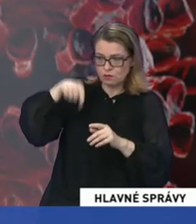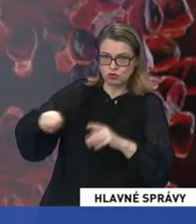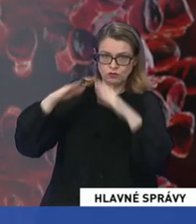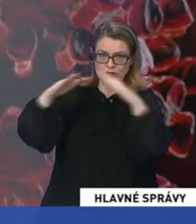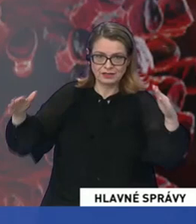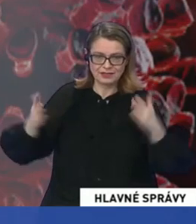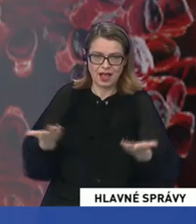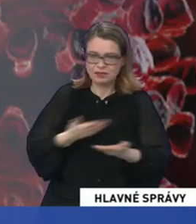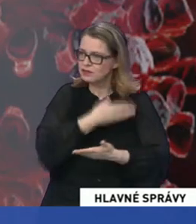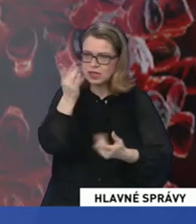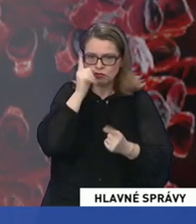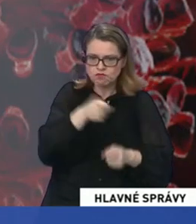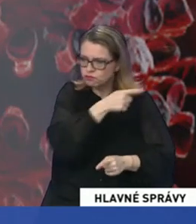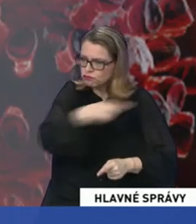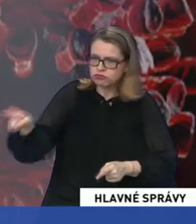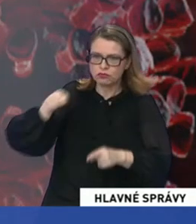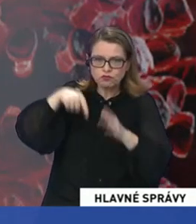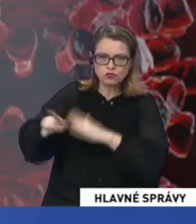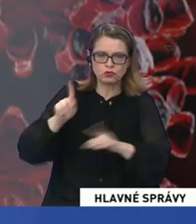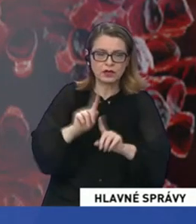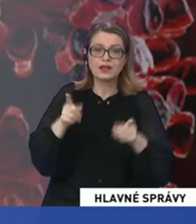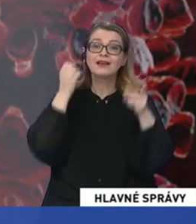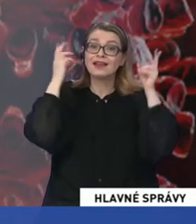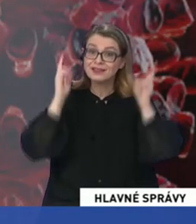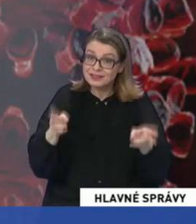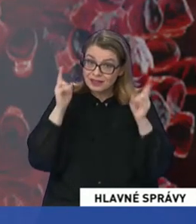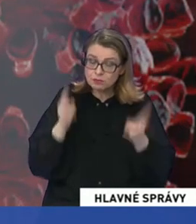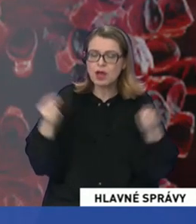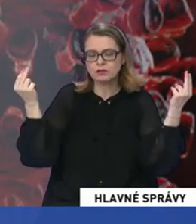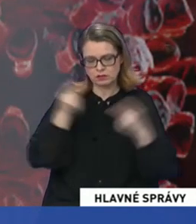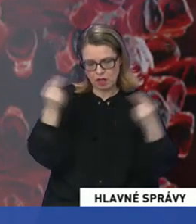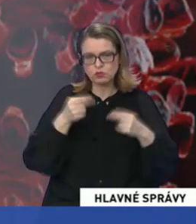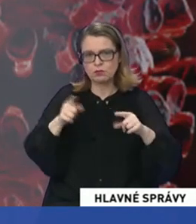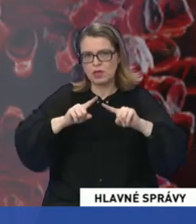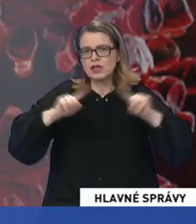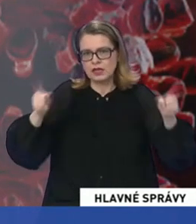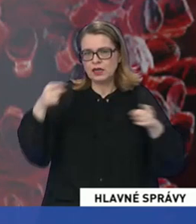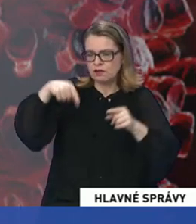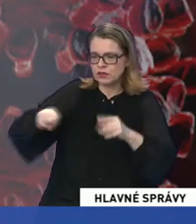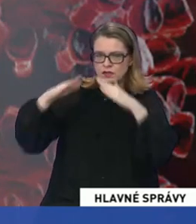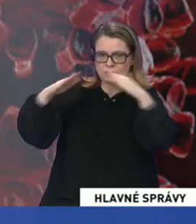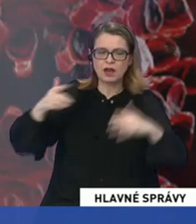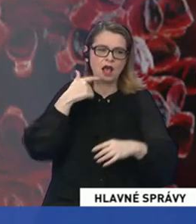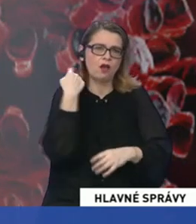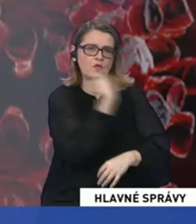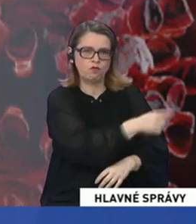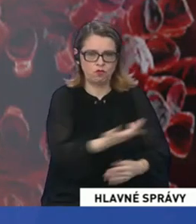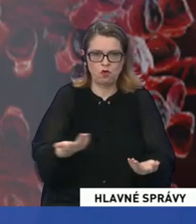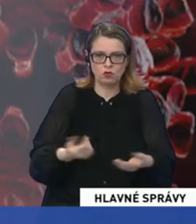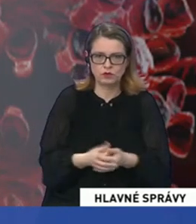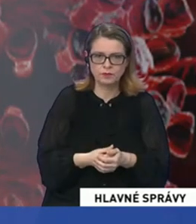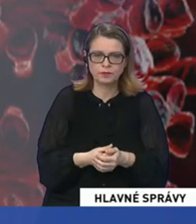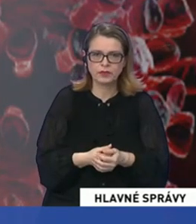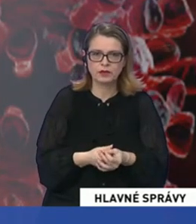Určite ich tam nikto nenaháňa, aby boli koncentrovaní v tom priestore. Ak je zima, tak samozrejme je iné byť v stane ako vonku, vystavený